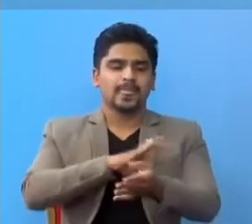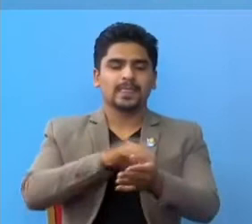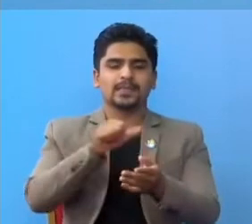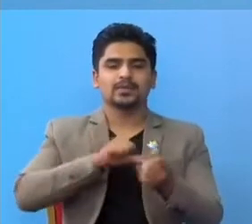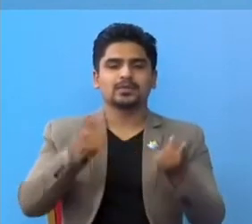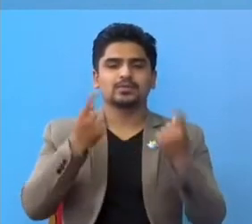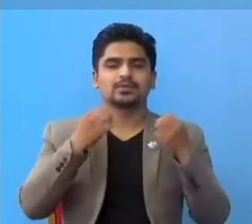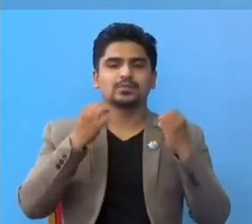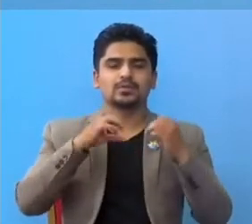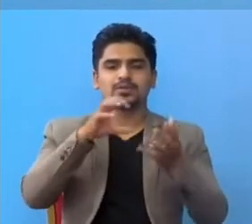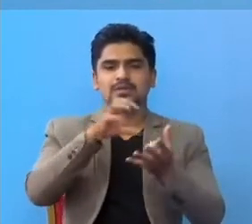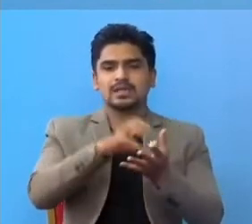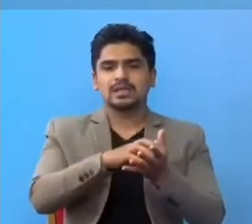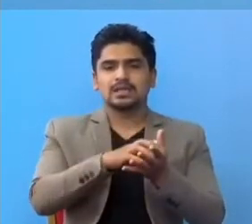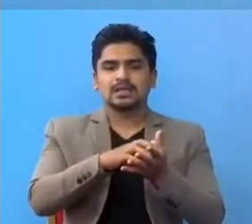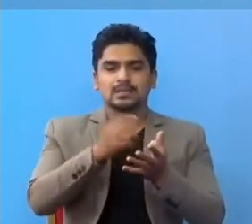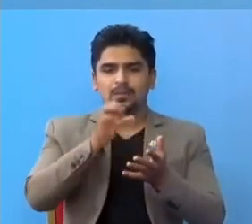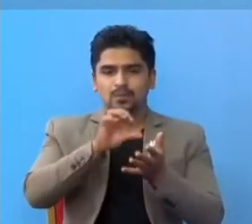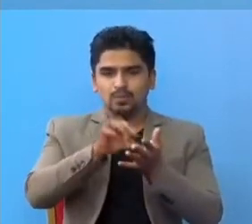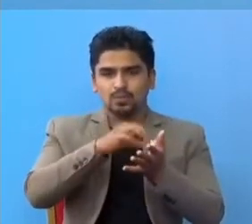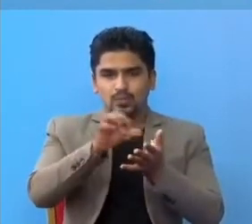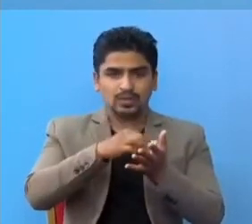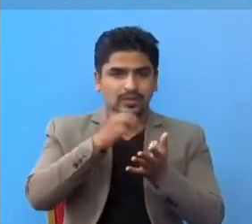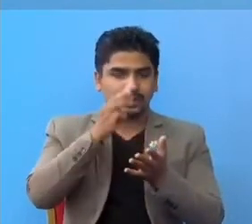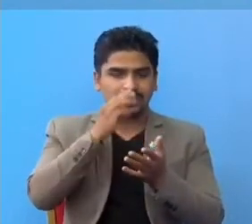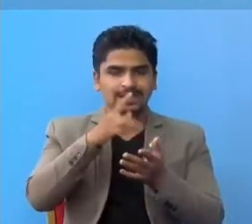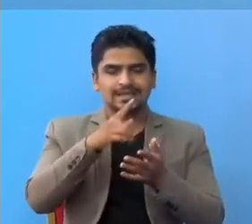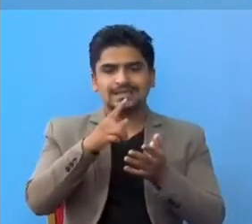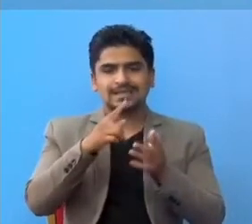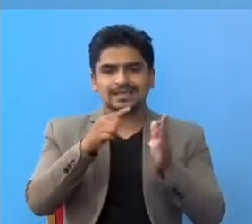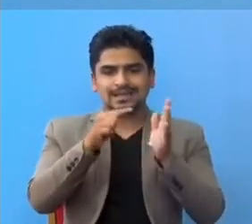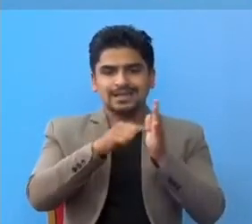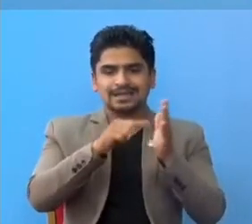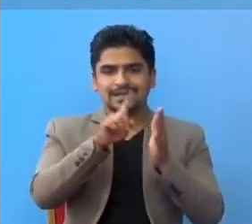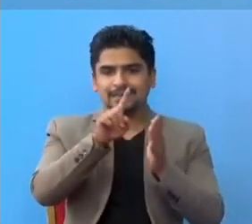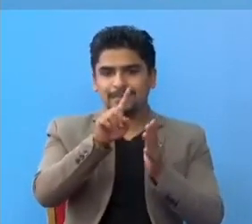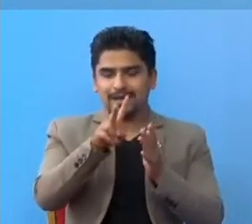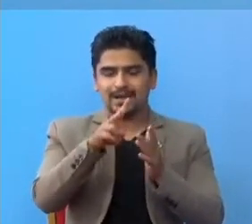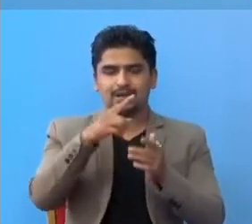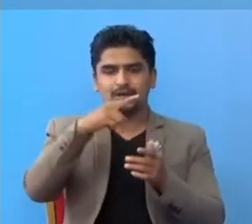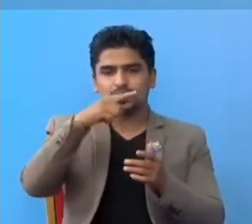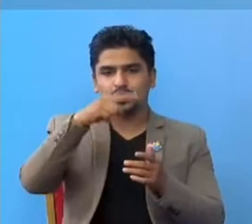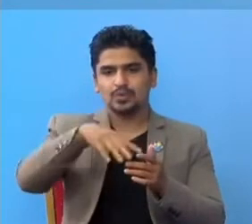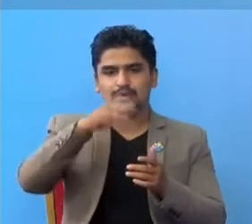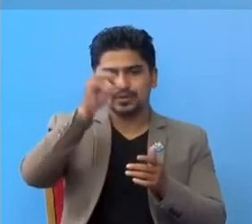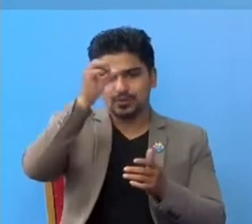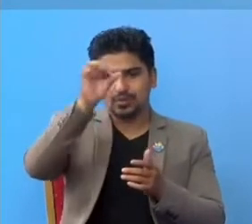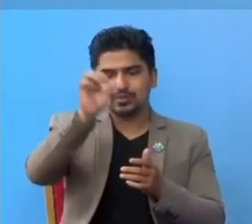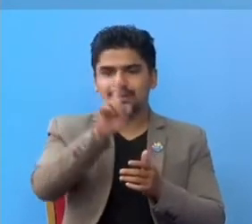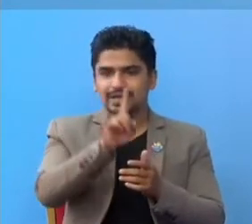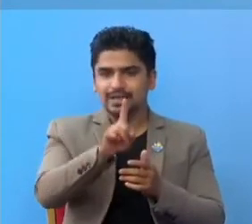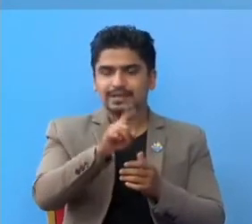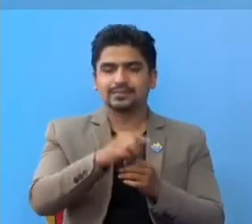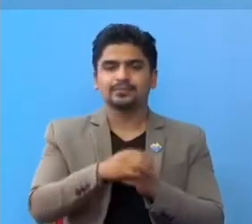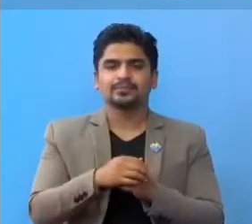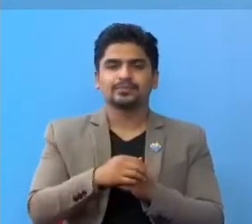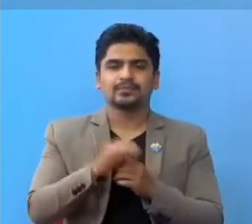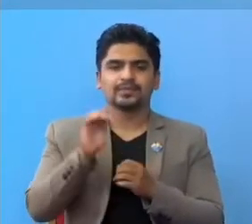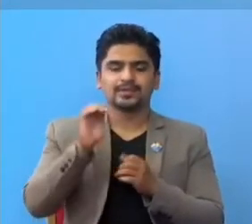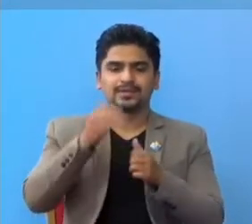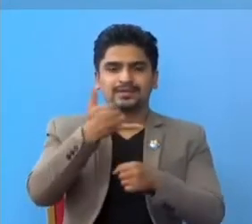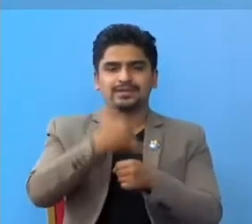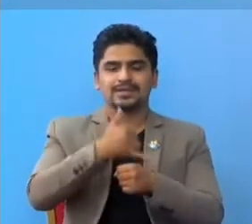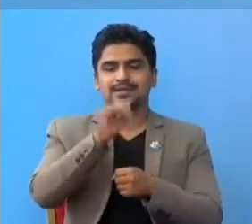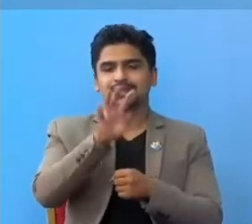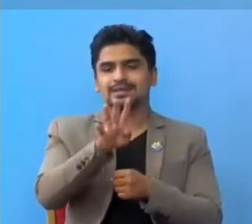अधी जनुसवार्थ प्रयोगशाला पोखरा मा काश्की का भार जन, नौल पराशी पुर्वा का एक जन, रश्यांगजा का